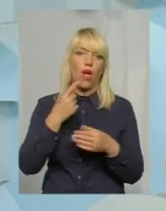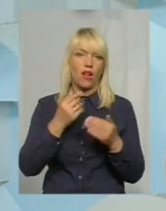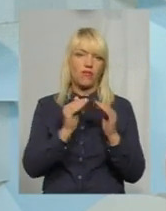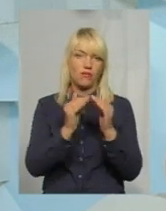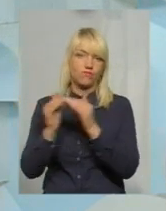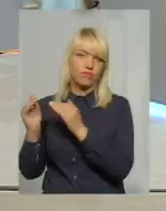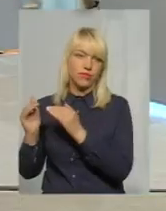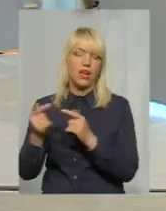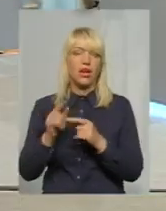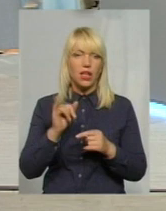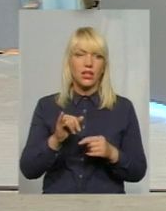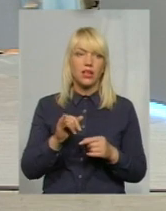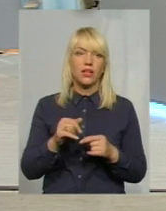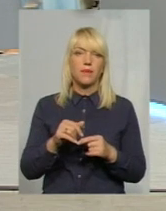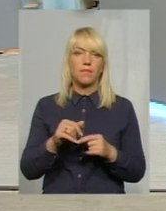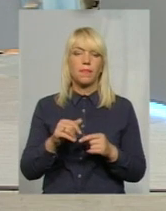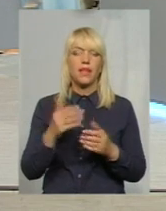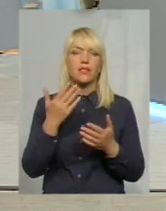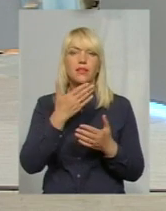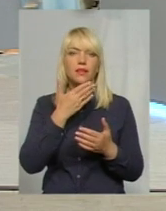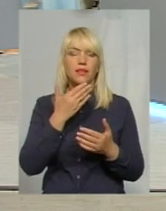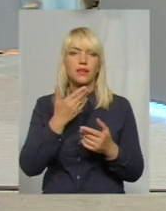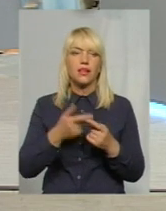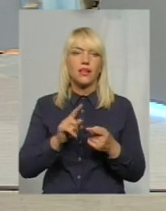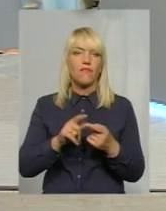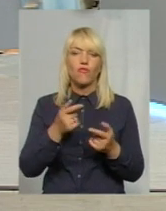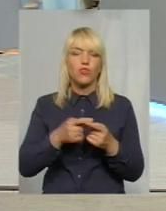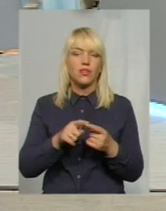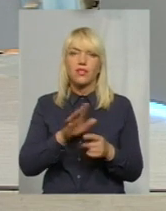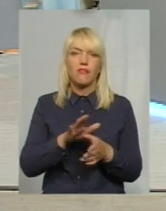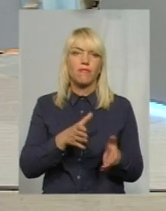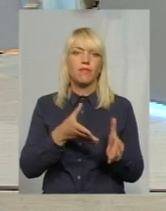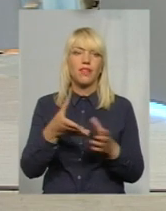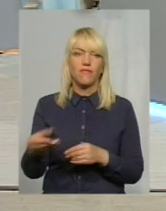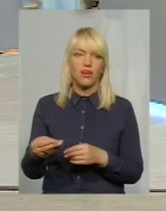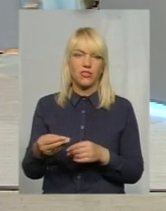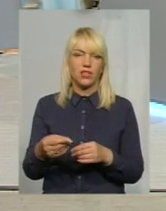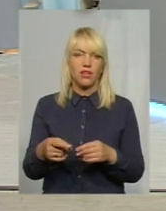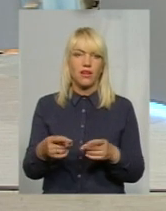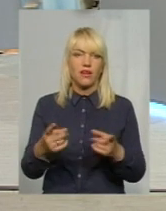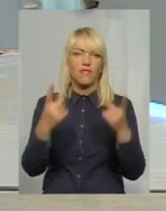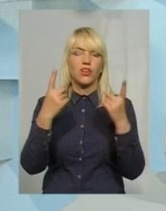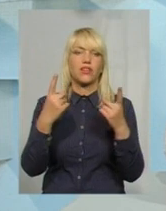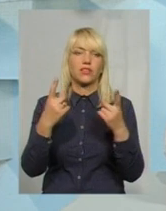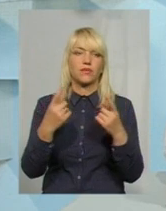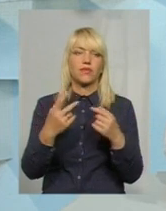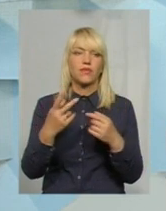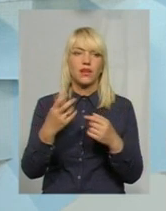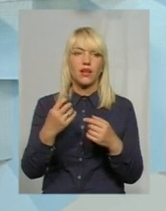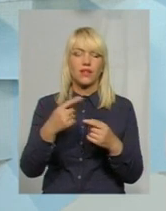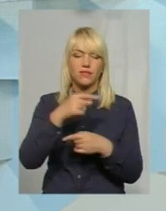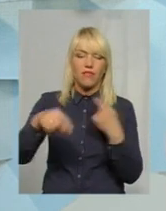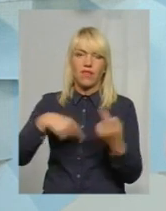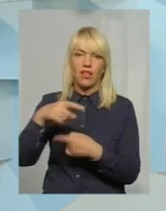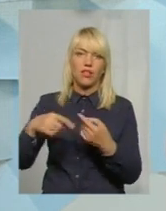господарств, якось підприємств, які не впливають практично на так велико, на той вав. Більшості це займаються